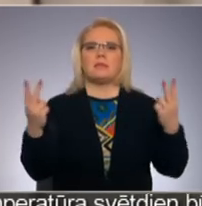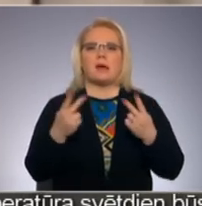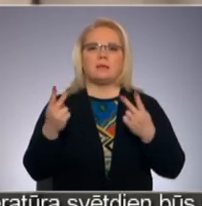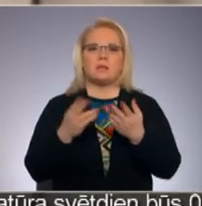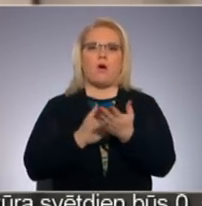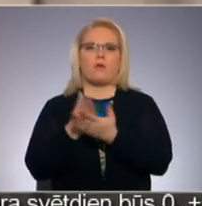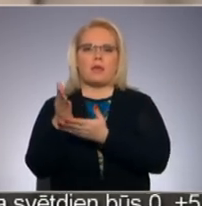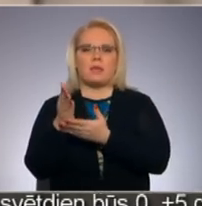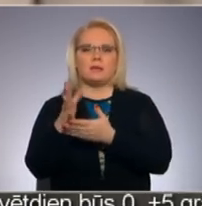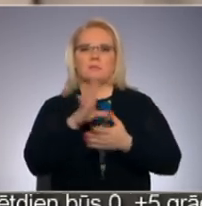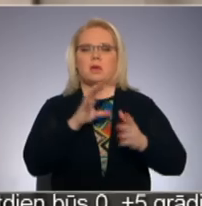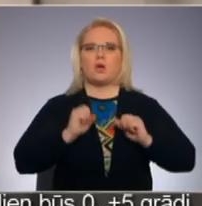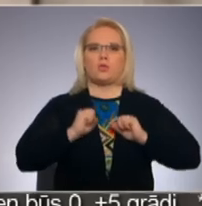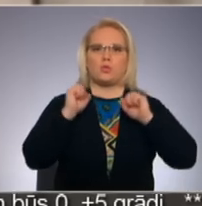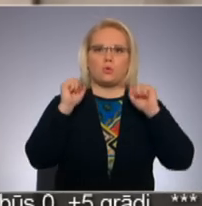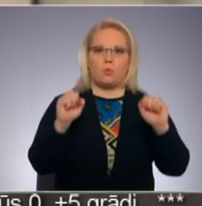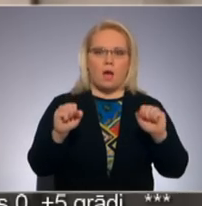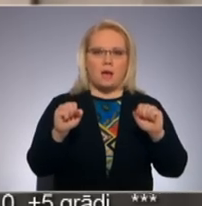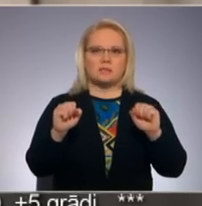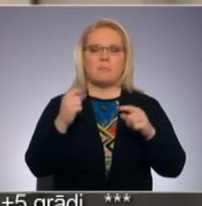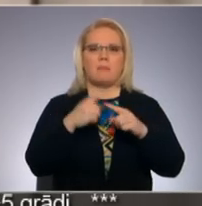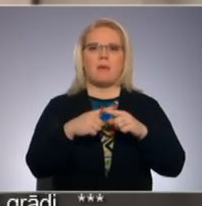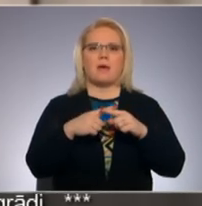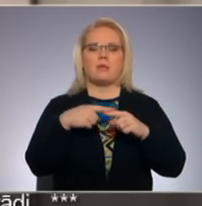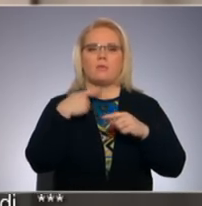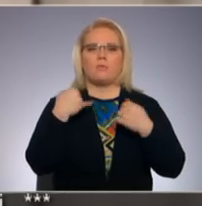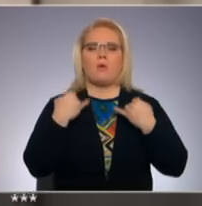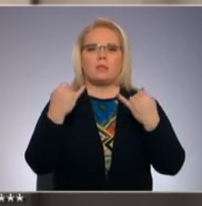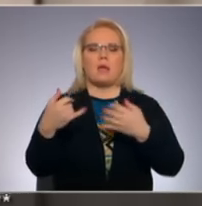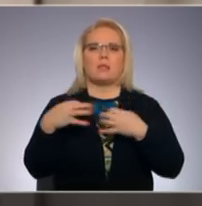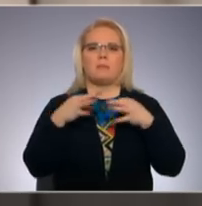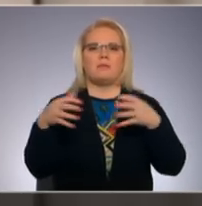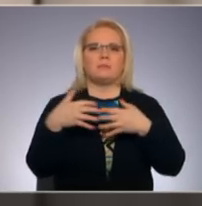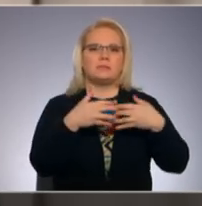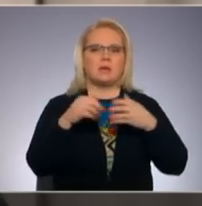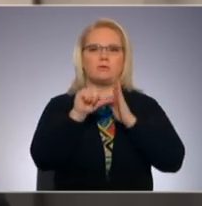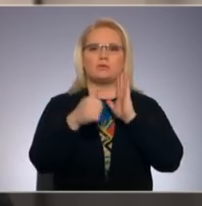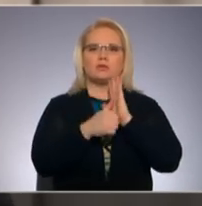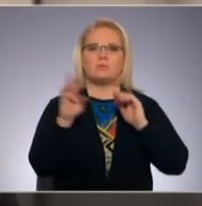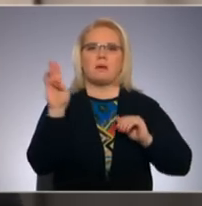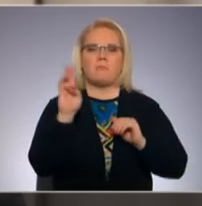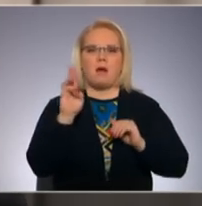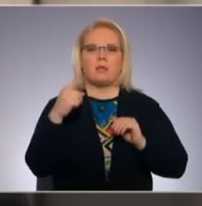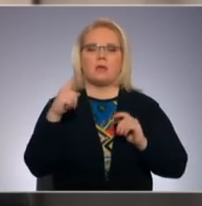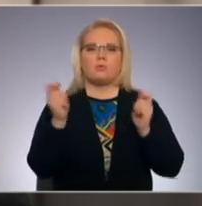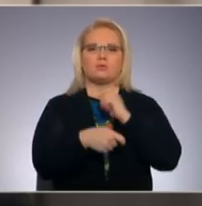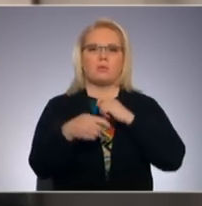orientācijā ir drosmi, bet vienlaiks godināt brīvības cīnītāju 16. martā nosotām brīdzī.